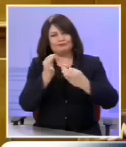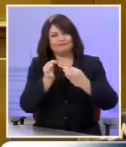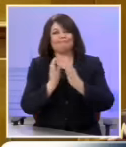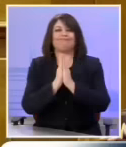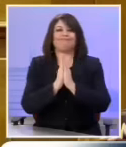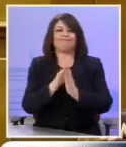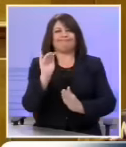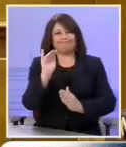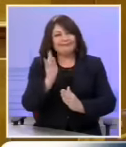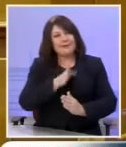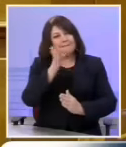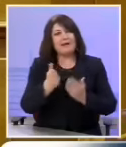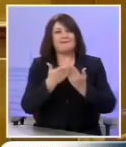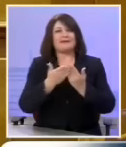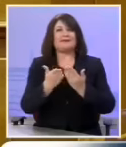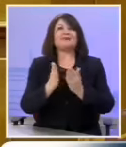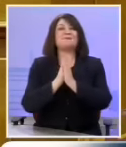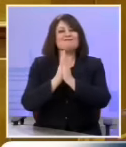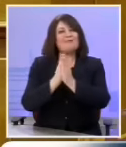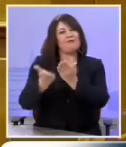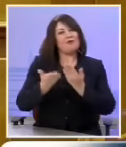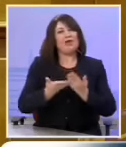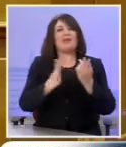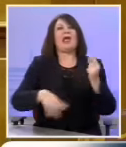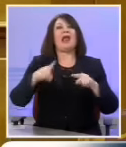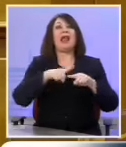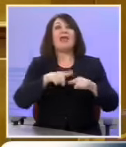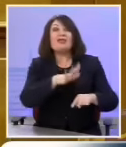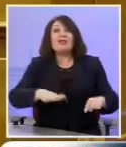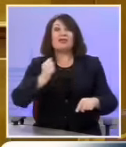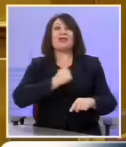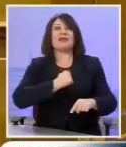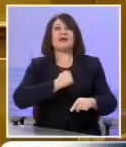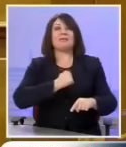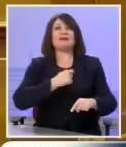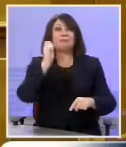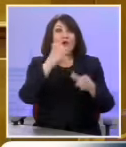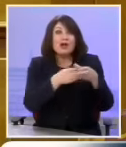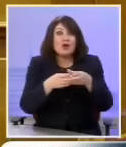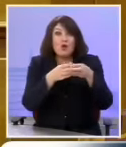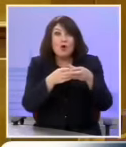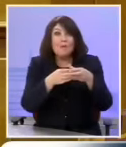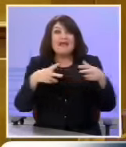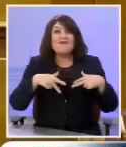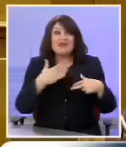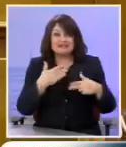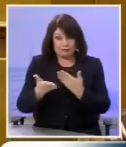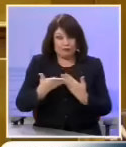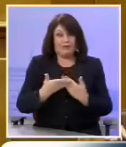και να του ζητήσω να βοηθήσει τη χώρα μας, την χώρα μας όχι το κόμμα μου ή την κυβέρνησή μας.